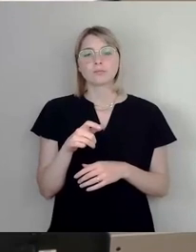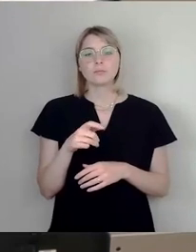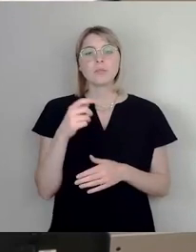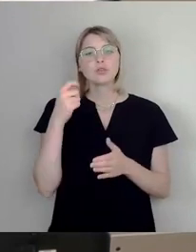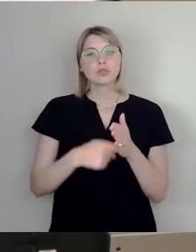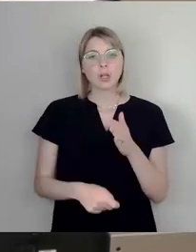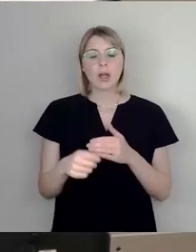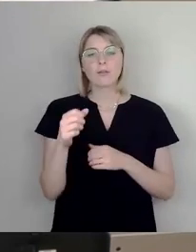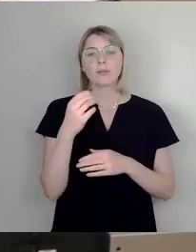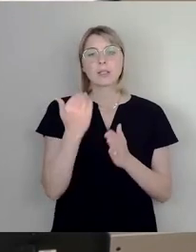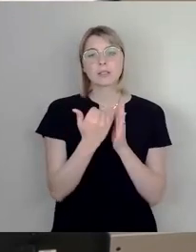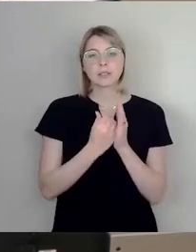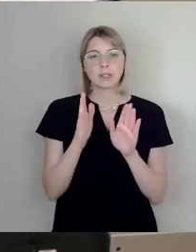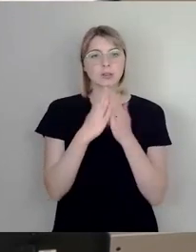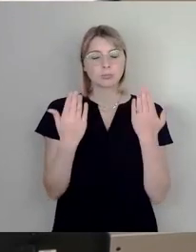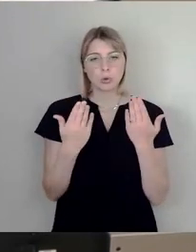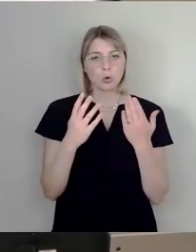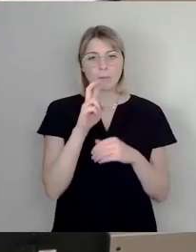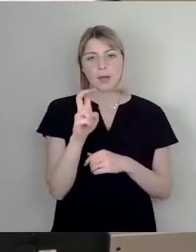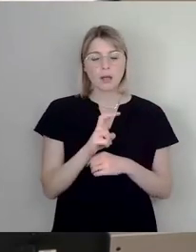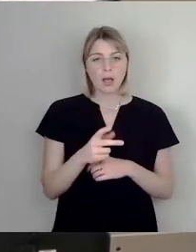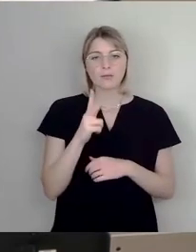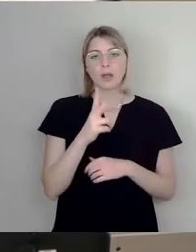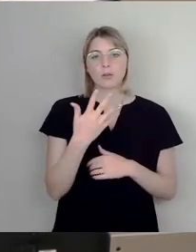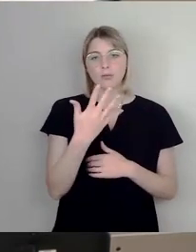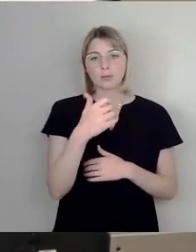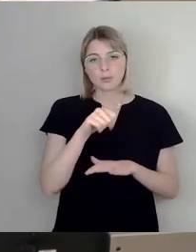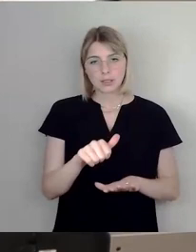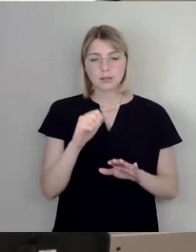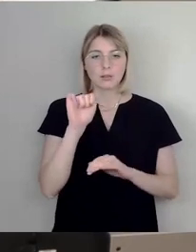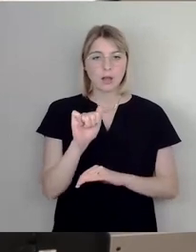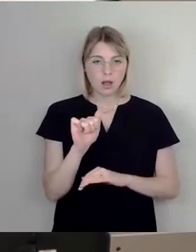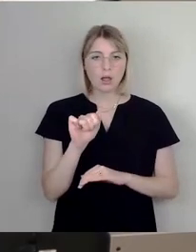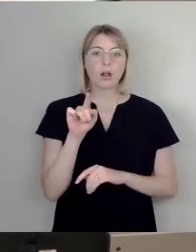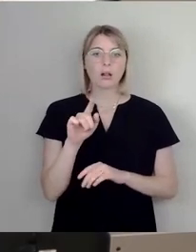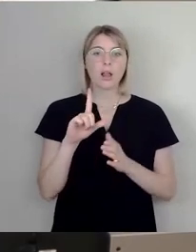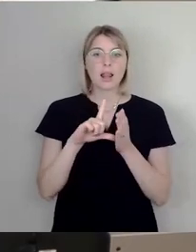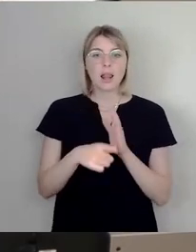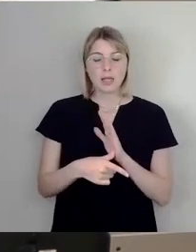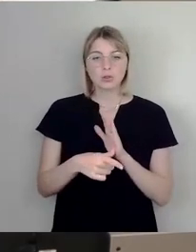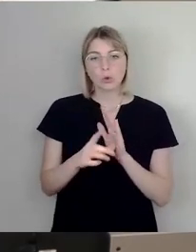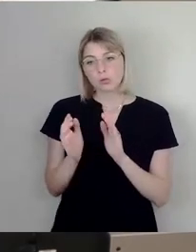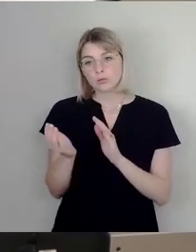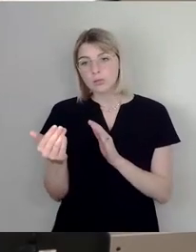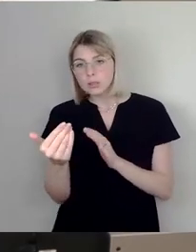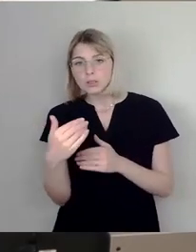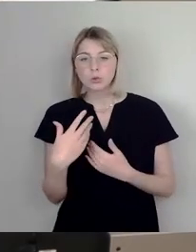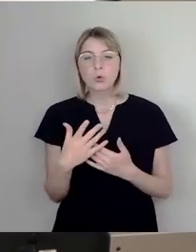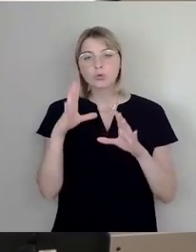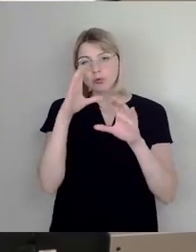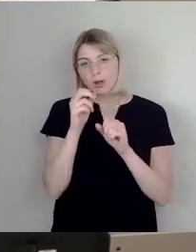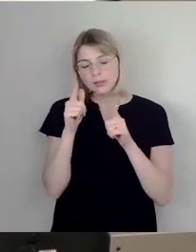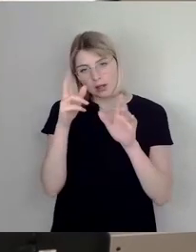Paragraf 265a, das Erschleichen von Leistungen, ist eine bundesgesetzliche Norm. Daran können wir nichts ändern.